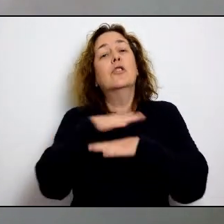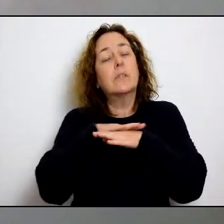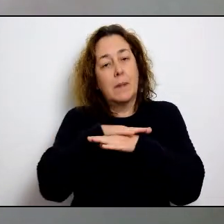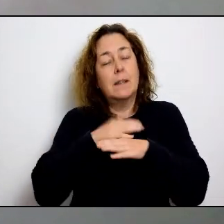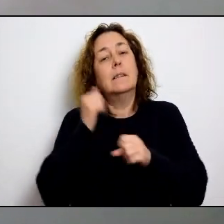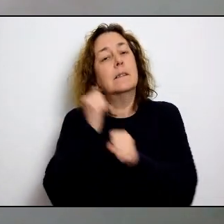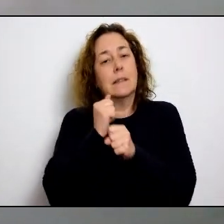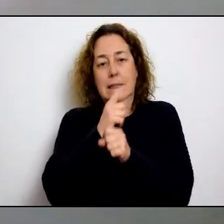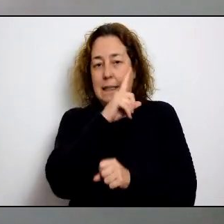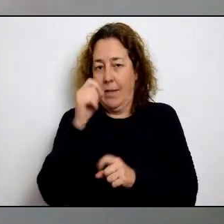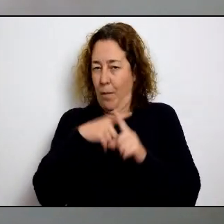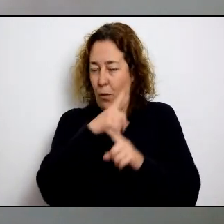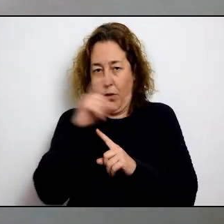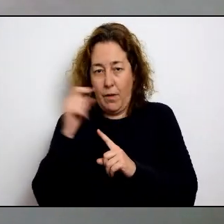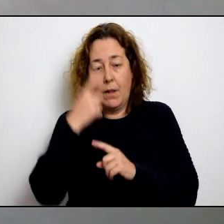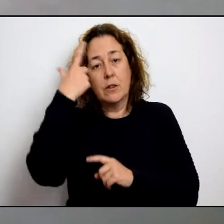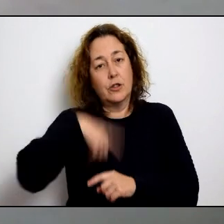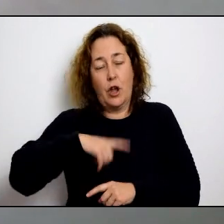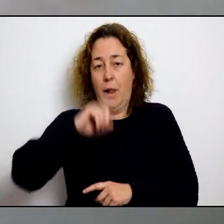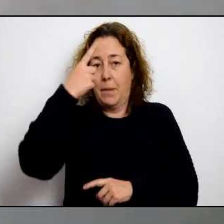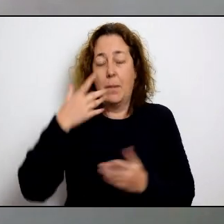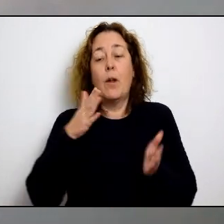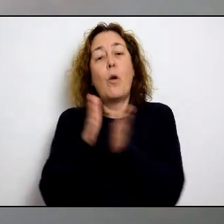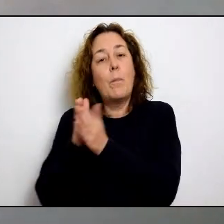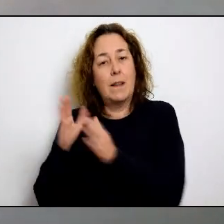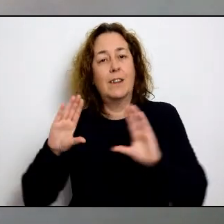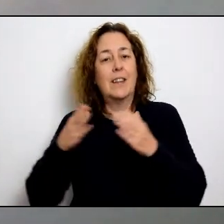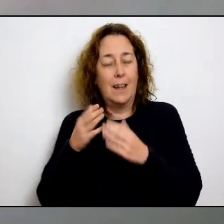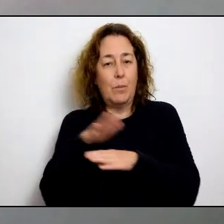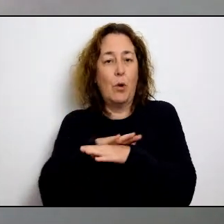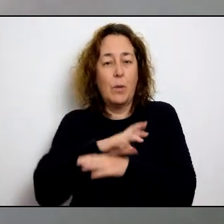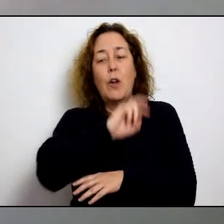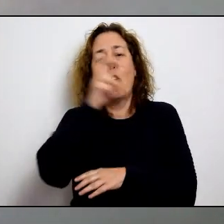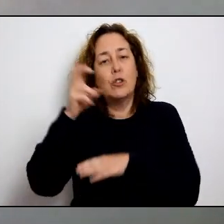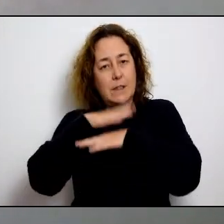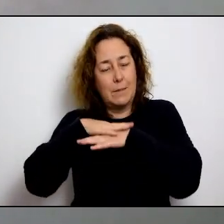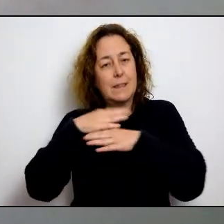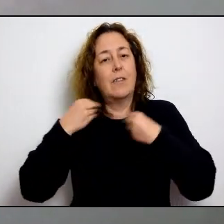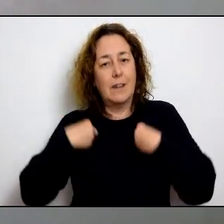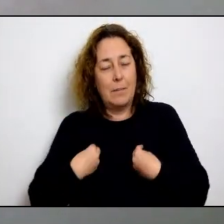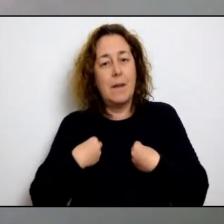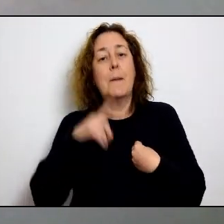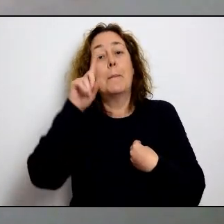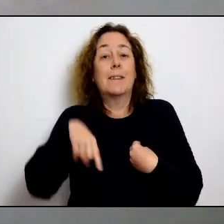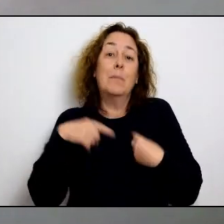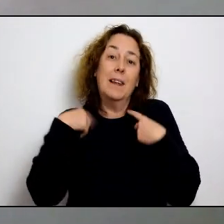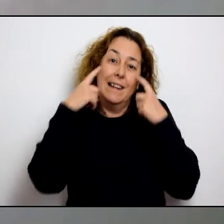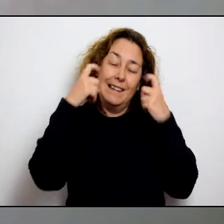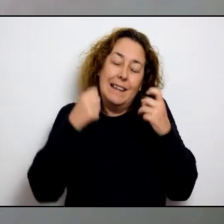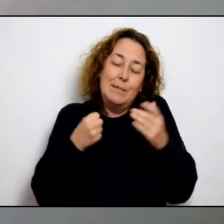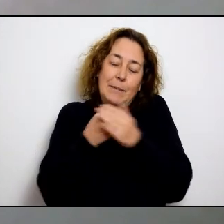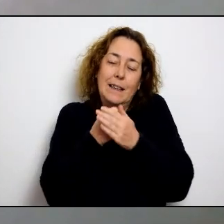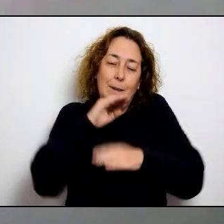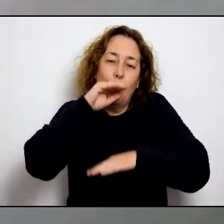amb aquestes necessitats que es derivin d'aquesta situació presents i futures i per tant l'administració fa feina al 100% i jo sa primera com